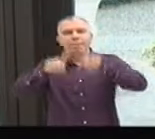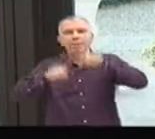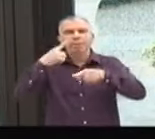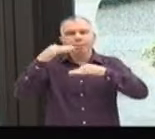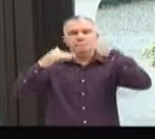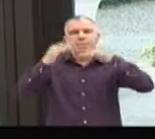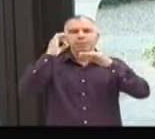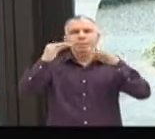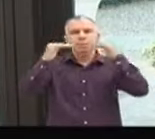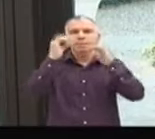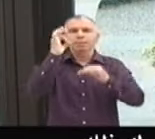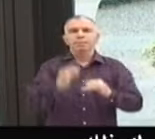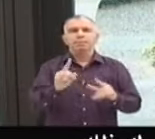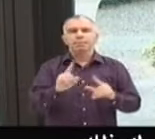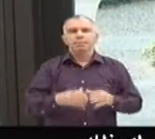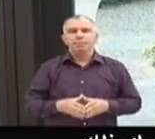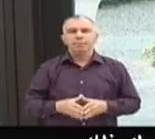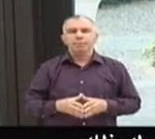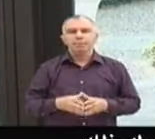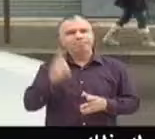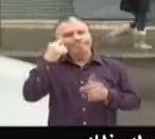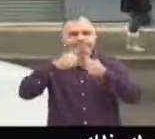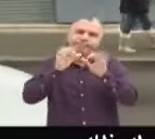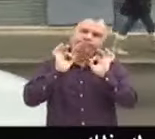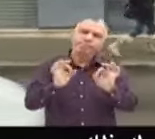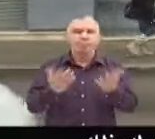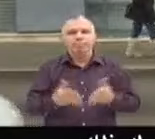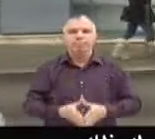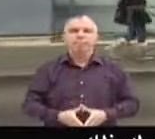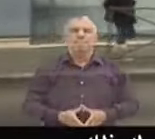je vivais certainement au pays des bisounours avant, mais je me rendais pas compte.